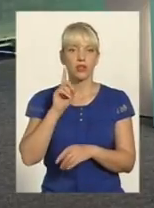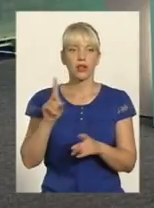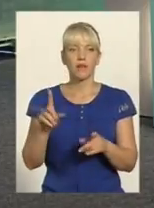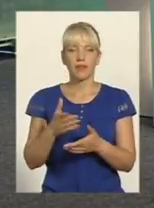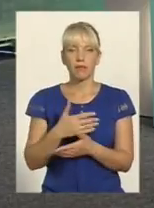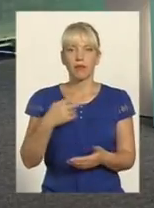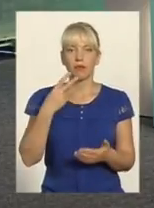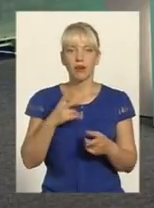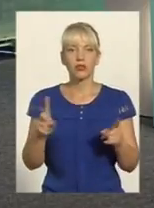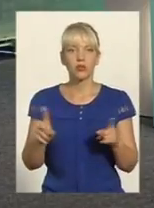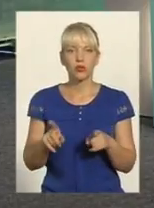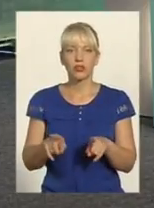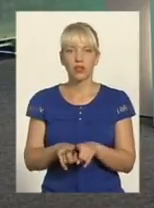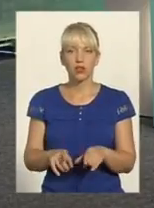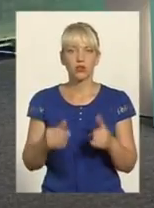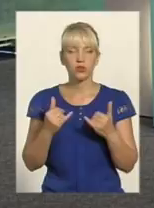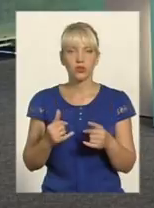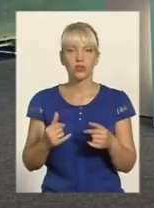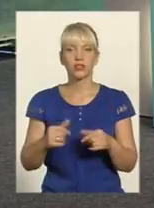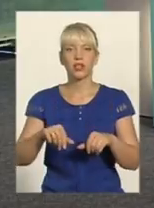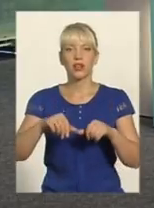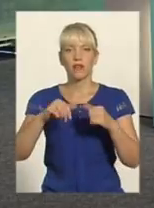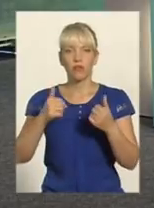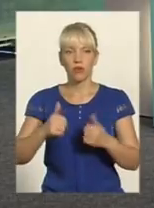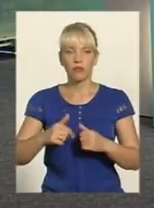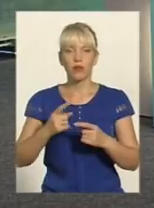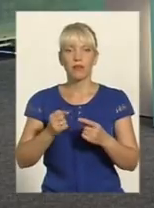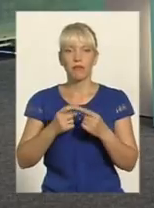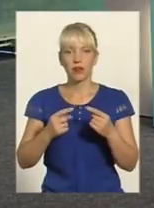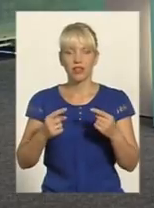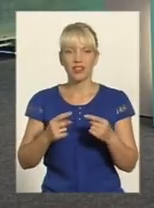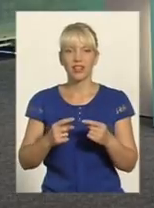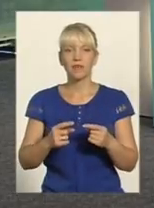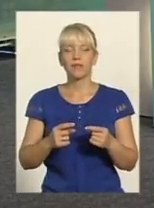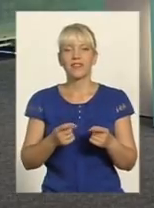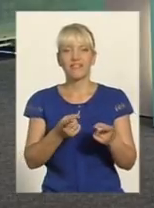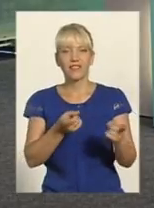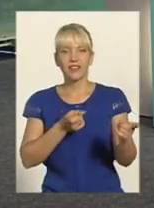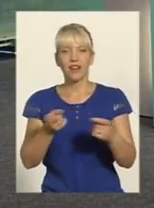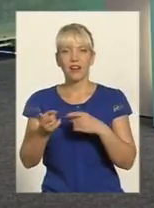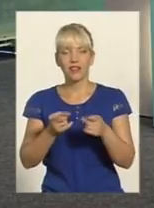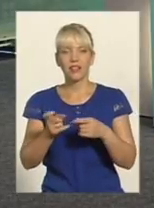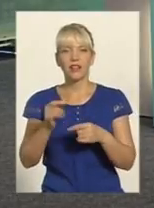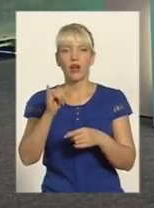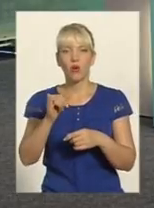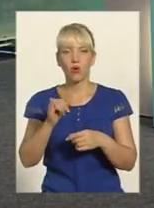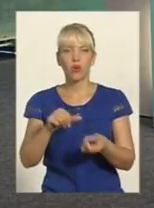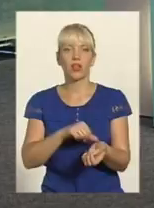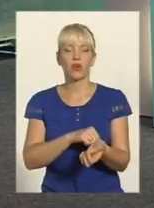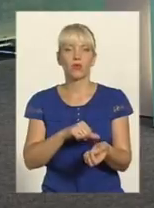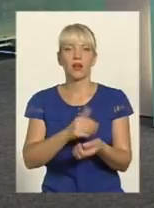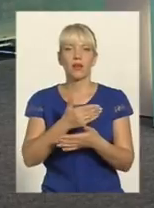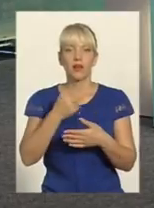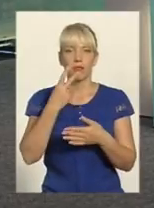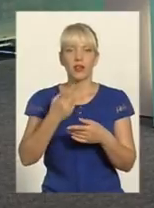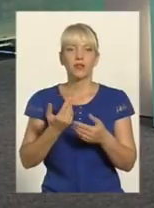сьогодні є певні форми і методи втягнення молоді в наркоманію Ми бачимо, сьогодні в нас є декілька фактів, коли через